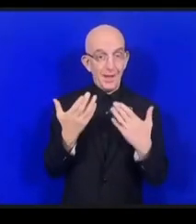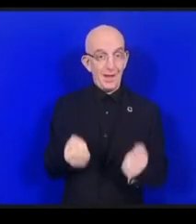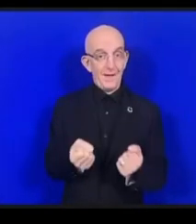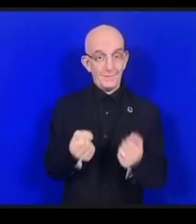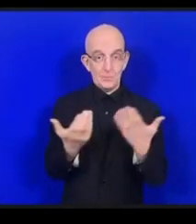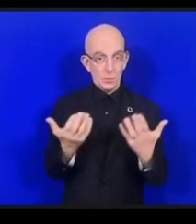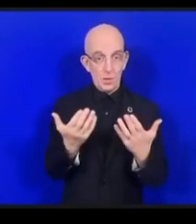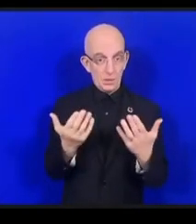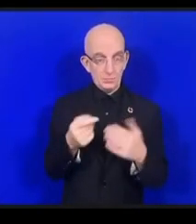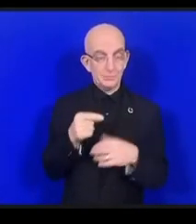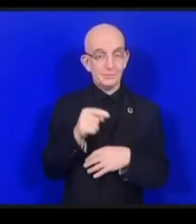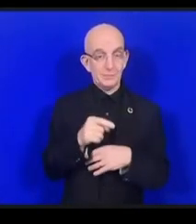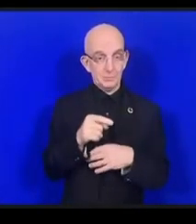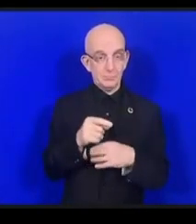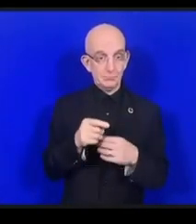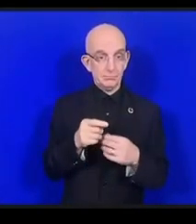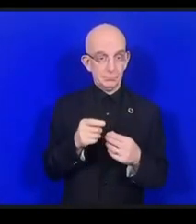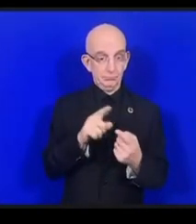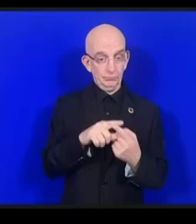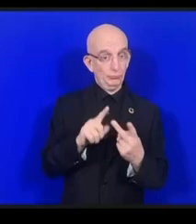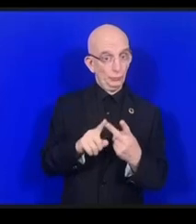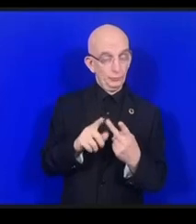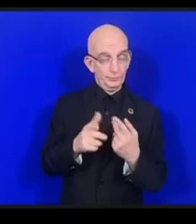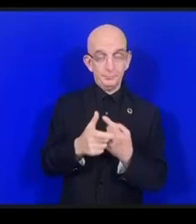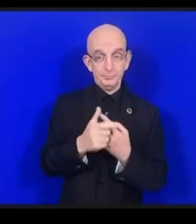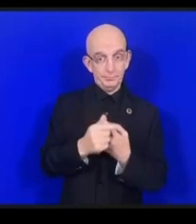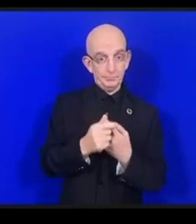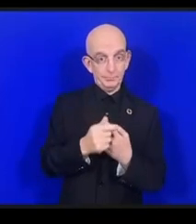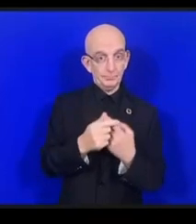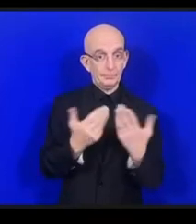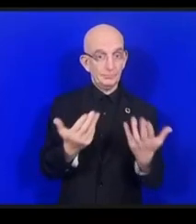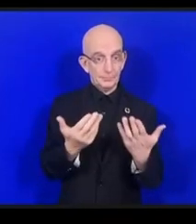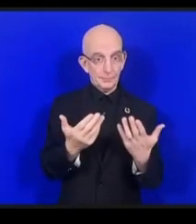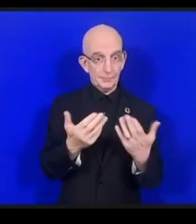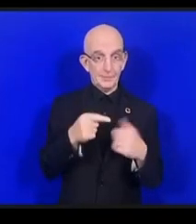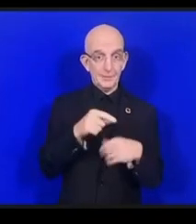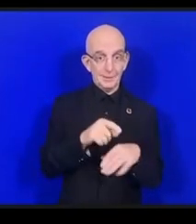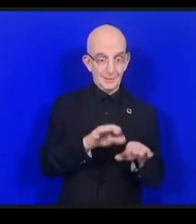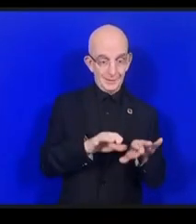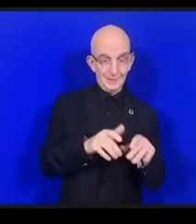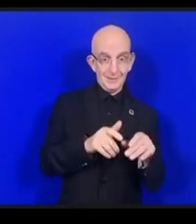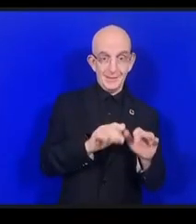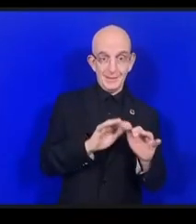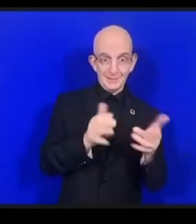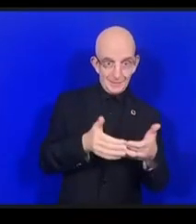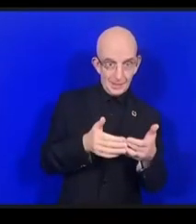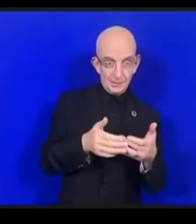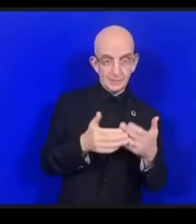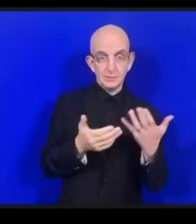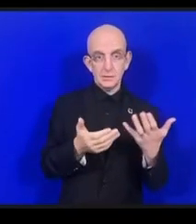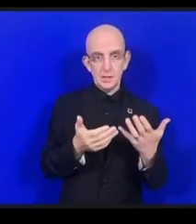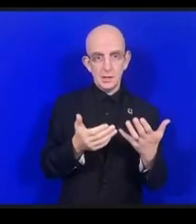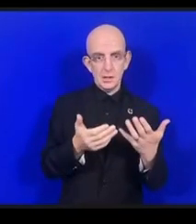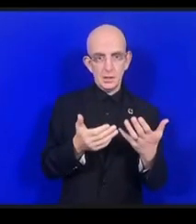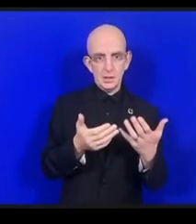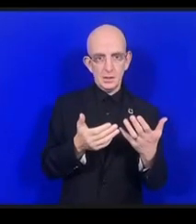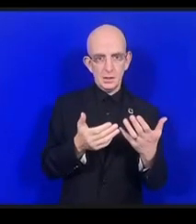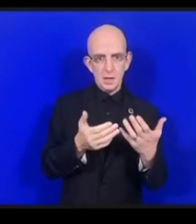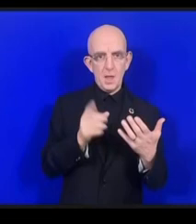et qui n'ont pas de fauteuil roulant ni d'assistance pour leur handicap